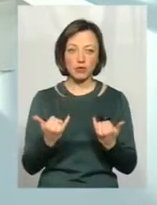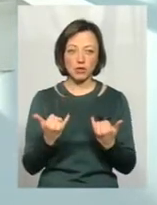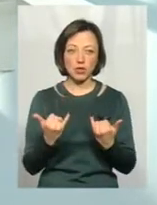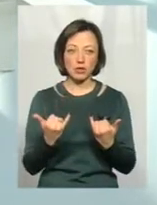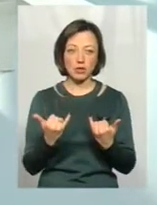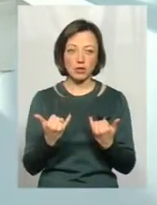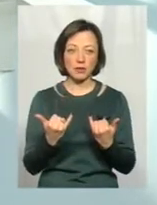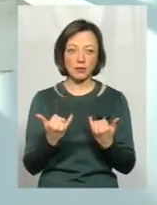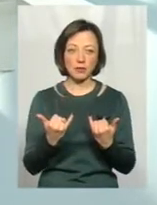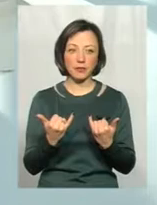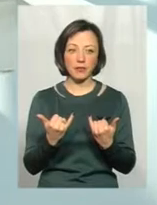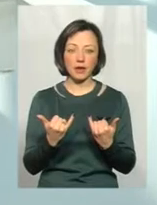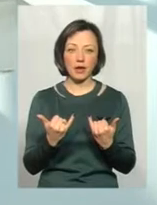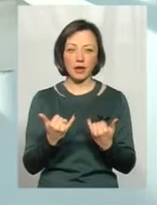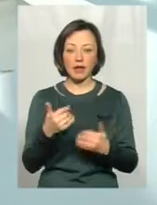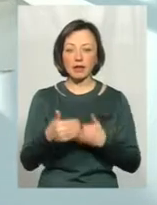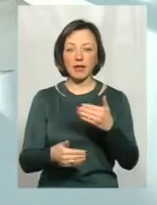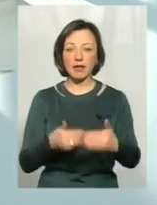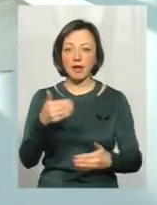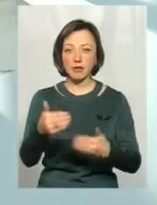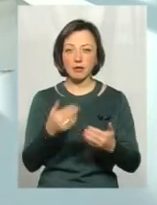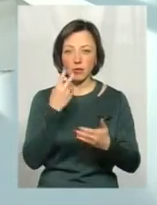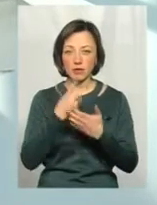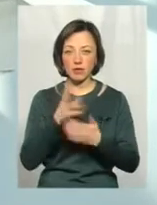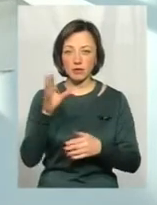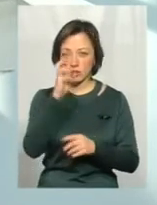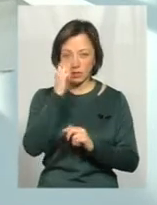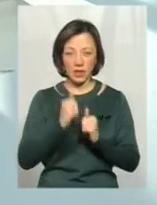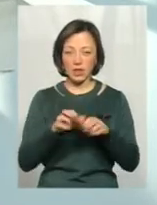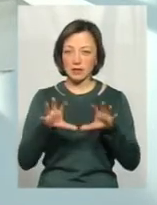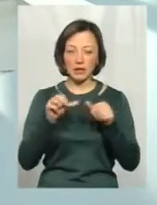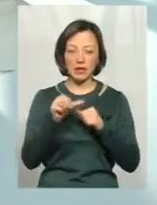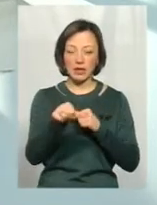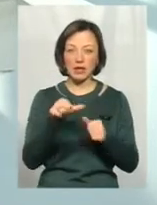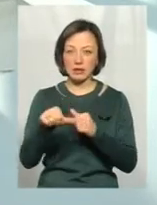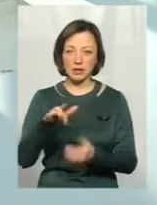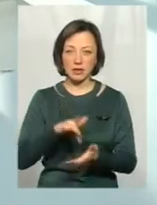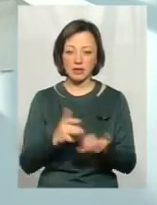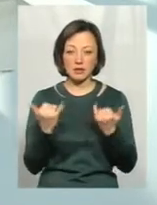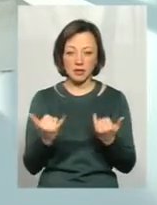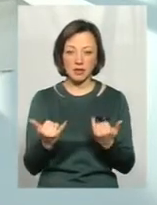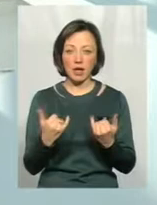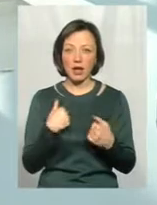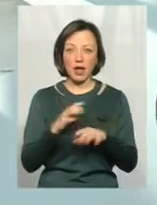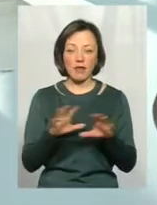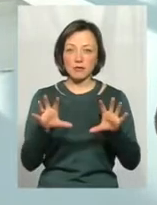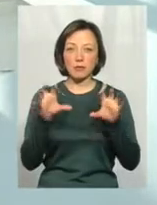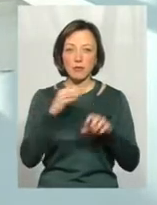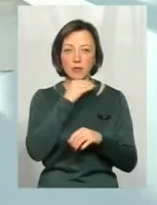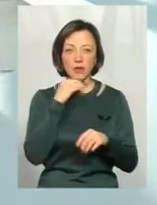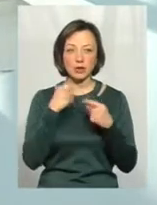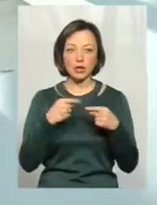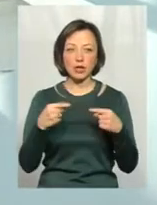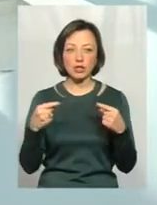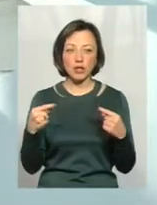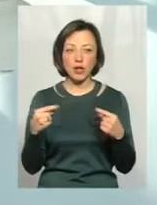тенденцій, які проявляються сьогодні в усій державі. Я не сприймаю децентралізації саме в цей час. Я не сприймаю дуже багатьох інших